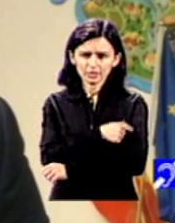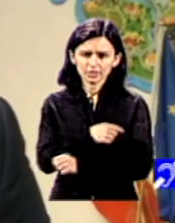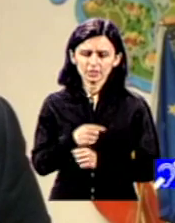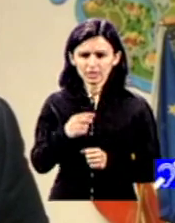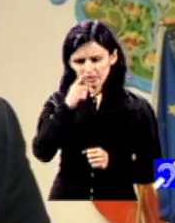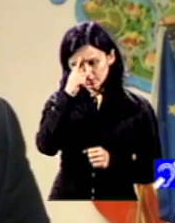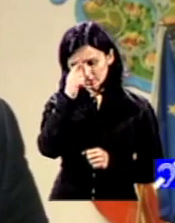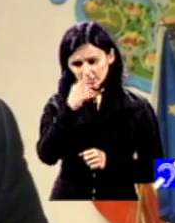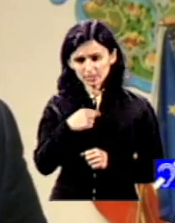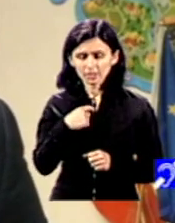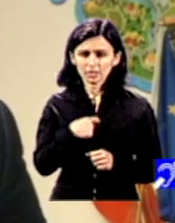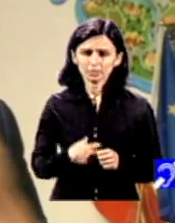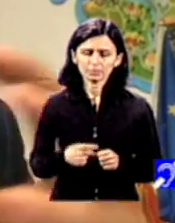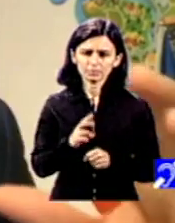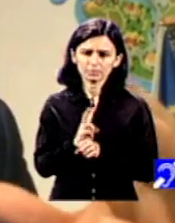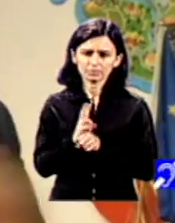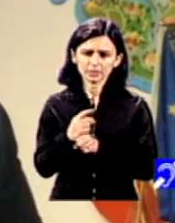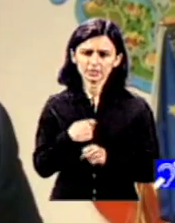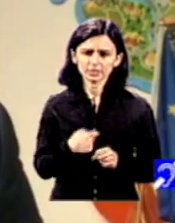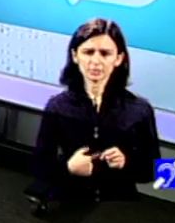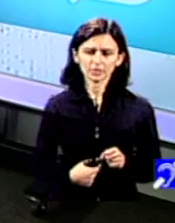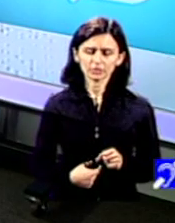deci o structură de